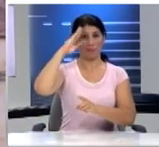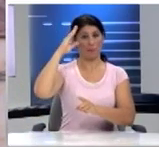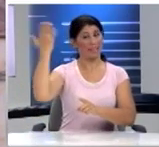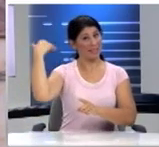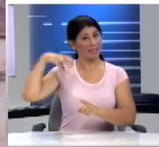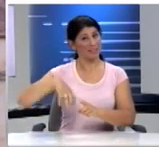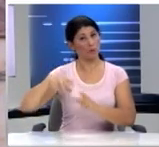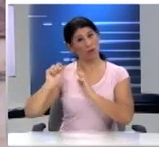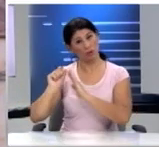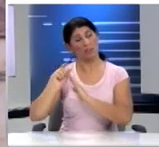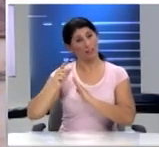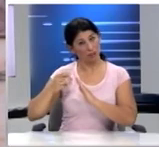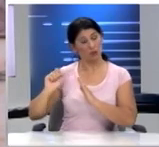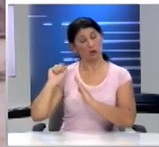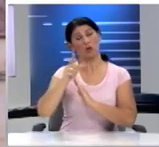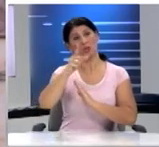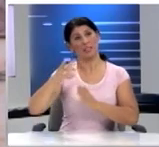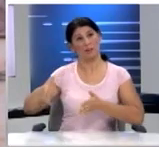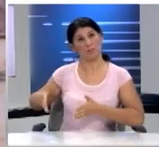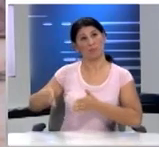σταλεί στην Αμερική αυτό το άγαλμα